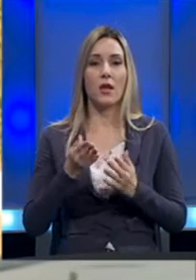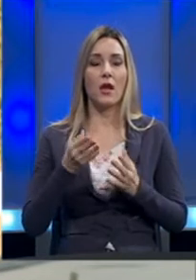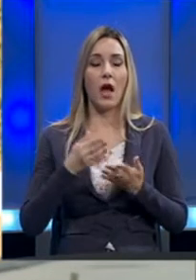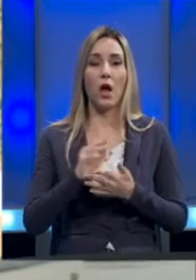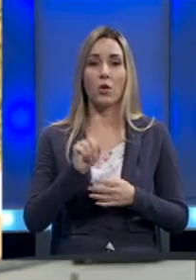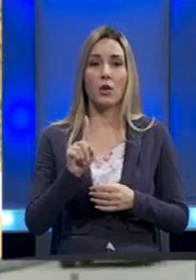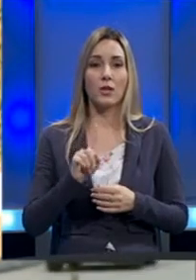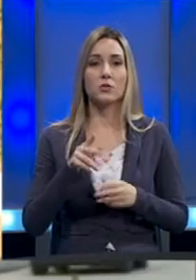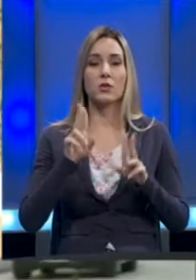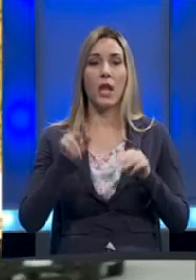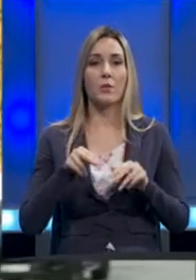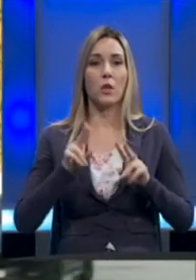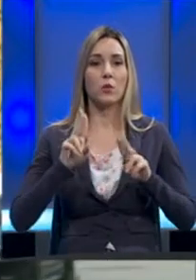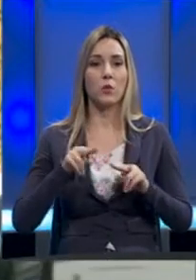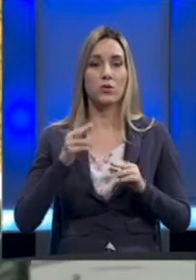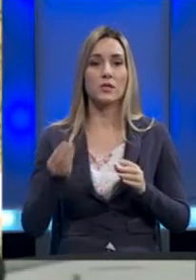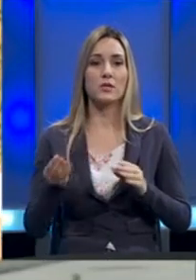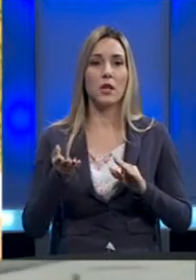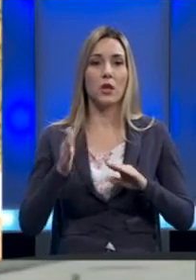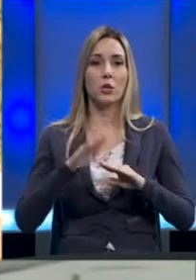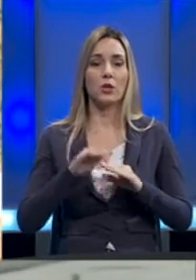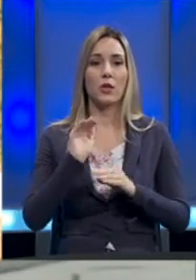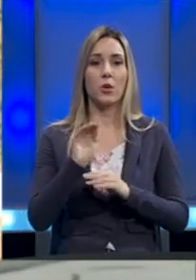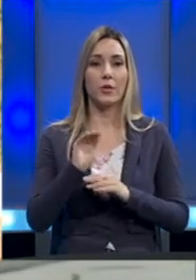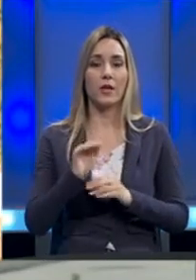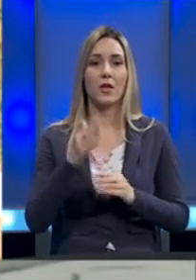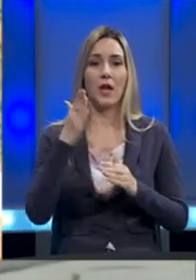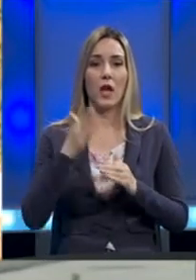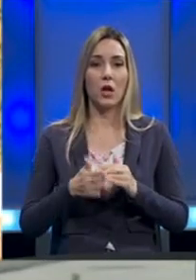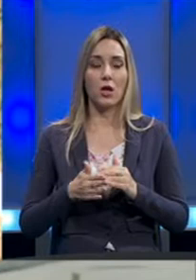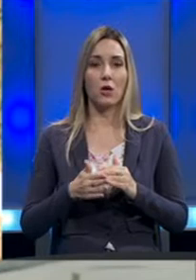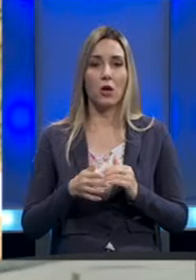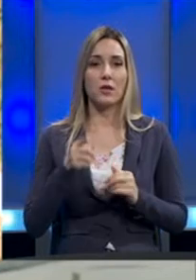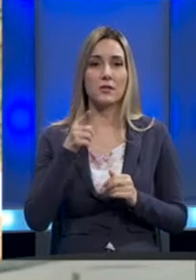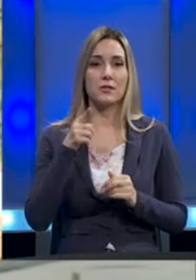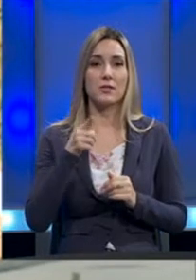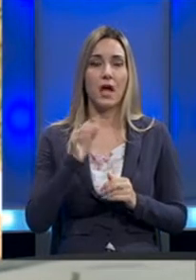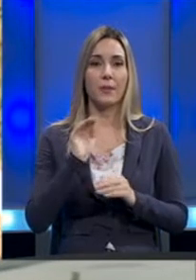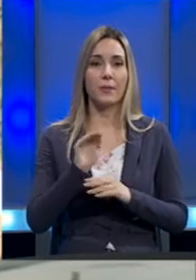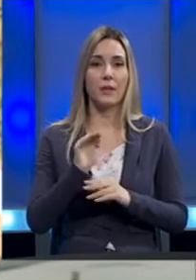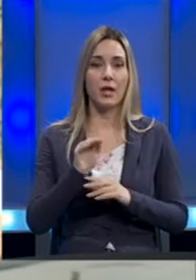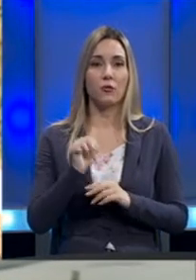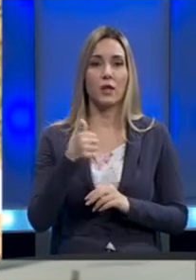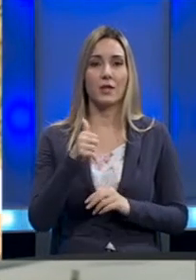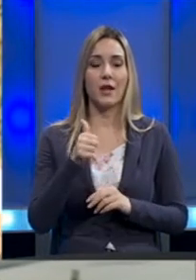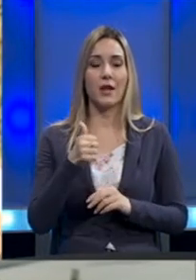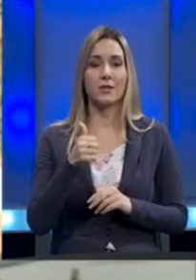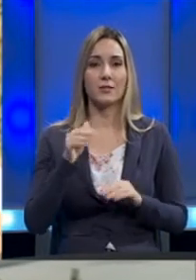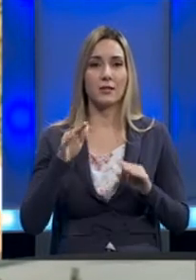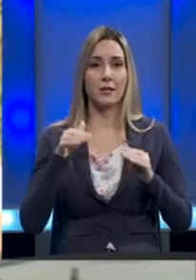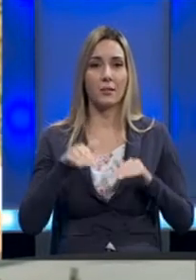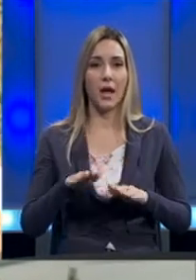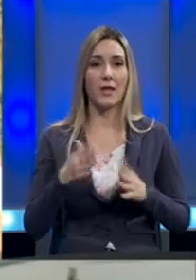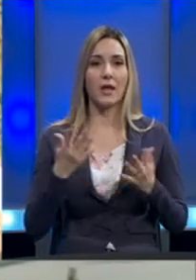ako nisu, da imaju mogućnost da se dodatno prijavi. Sam rok za prijav je 11. maj,